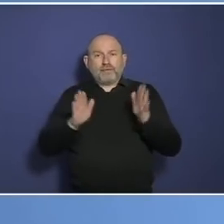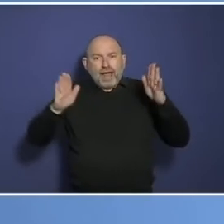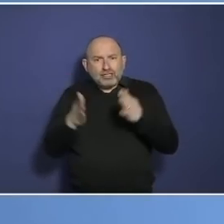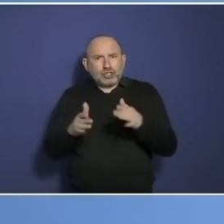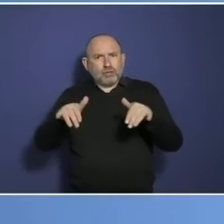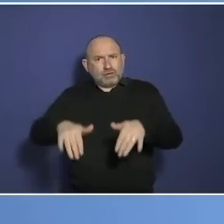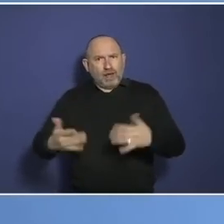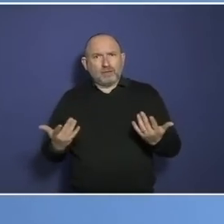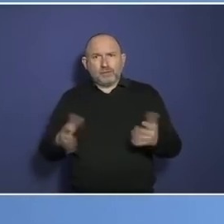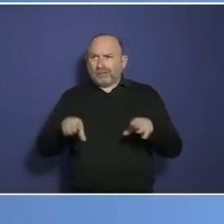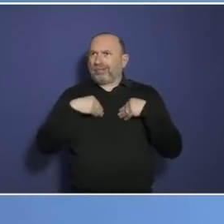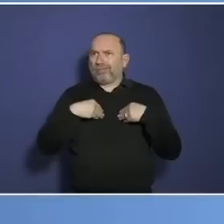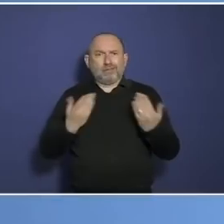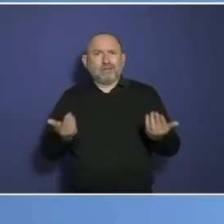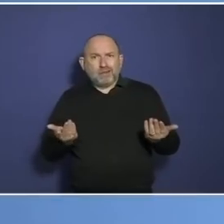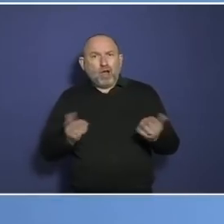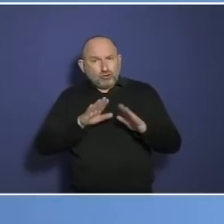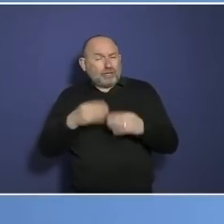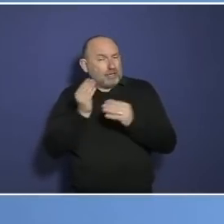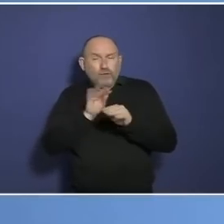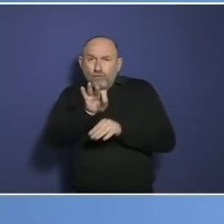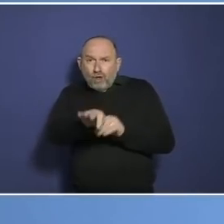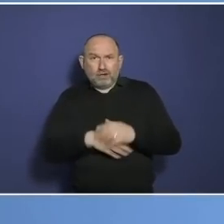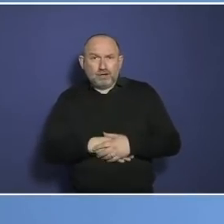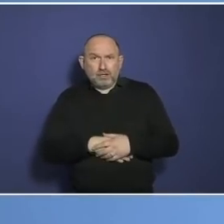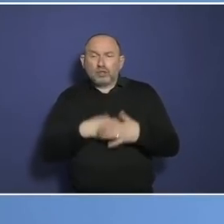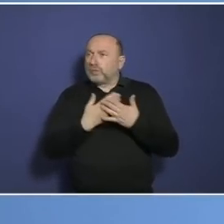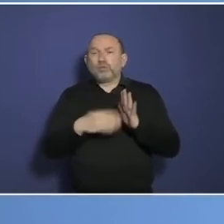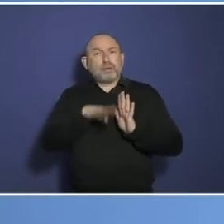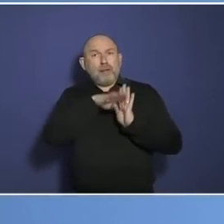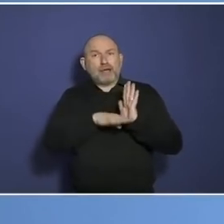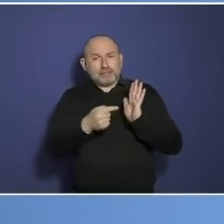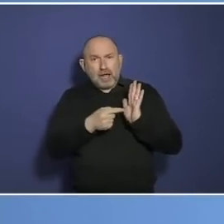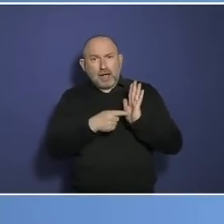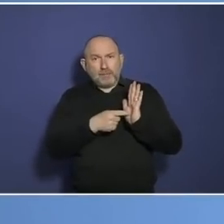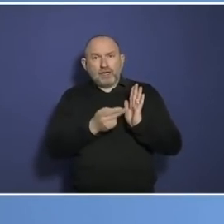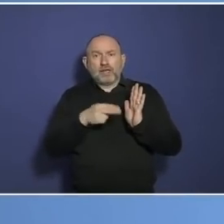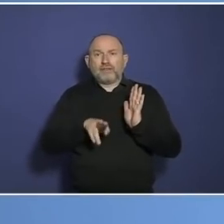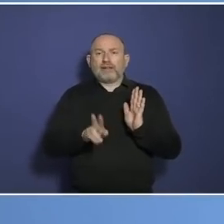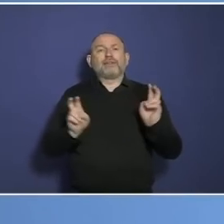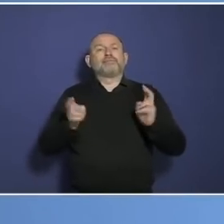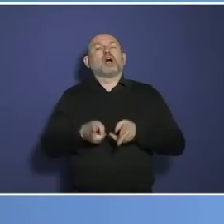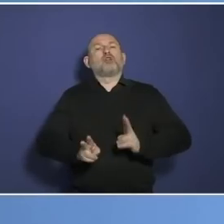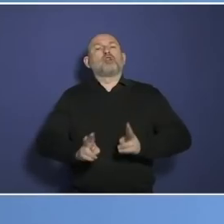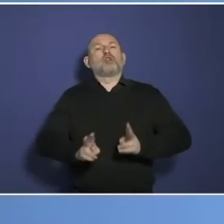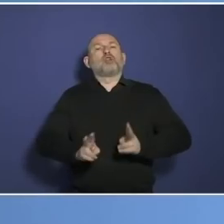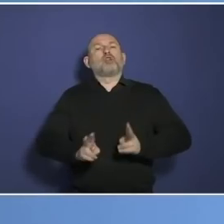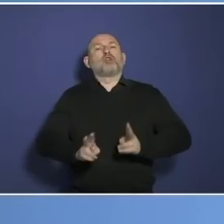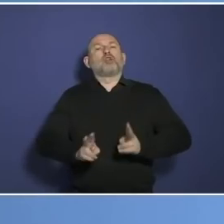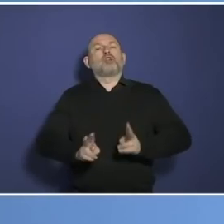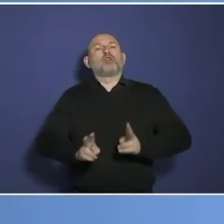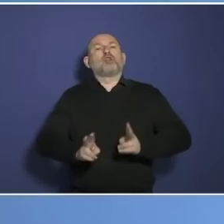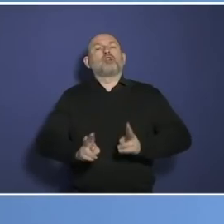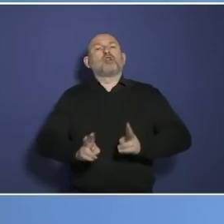Beispielsweise bestimmte Maßnahmen ergreifen müssen, die das normale Leben nicht zulassen. Und